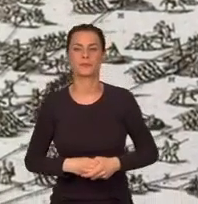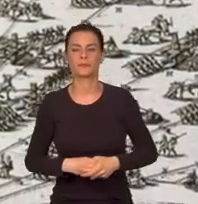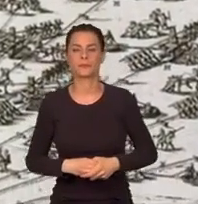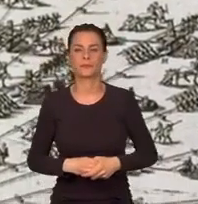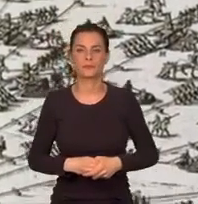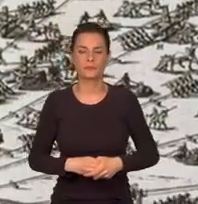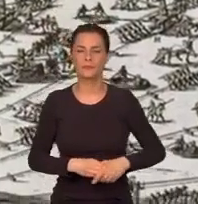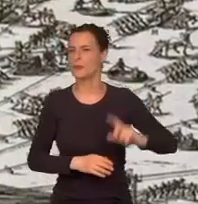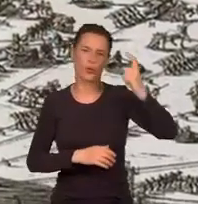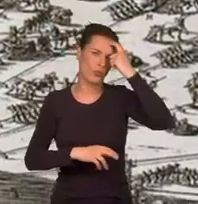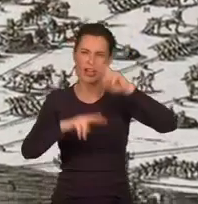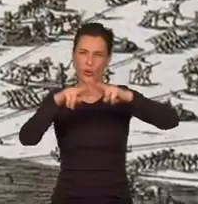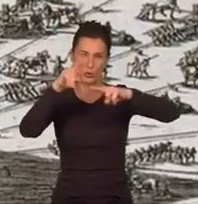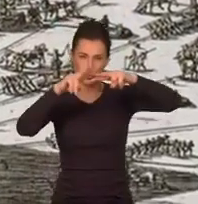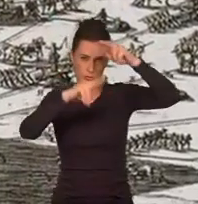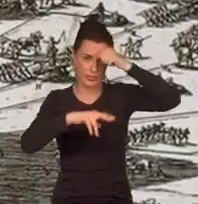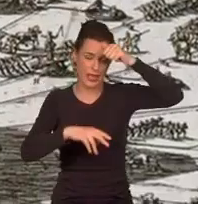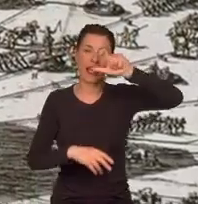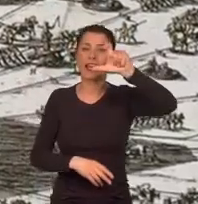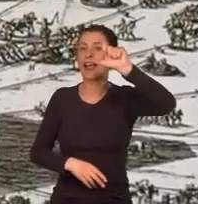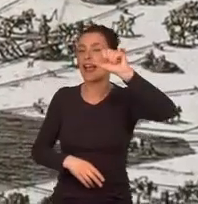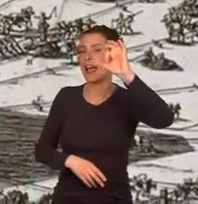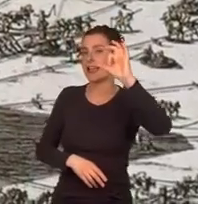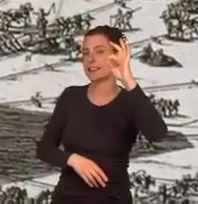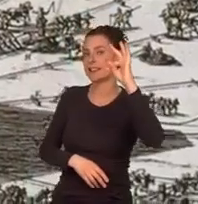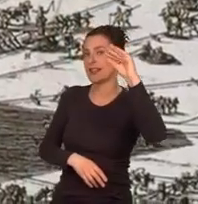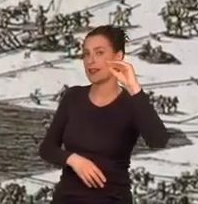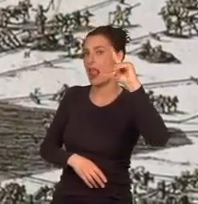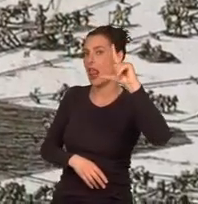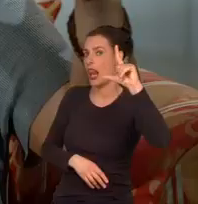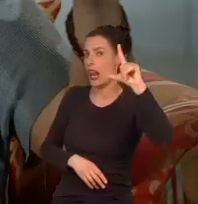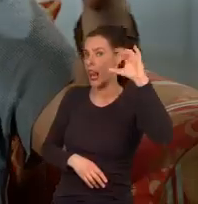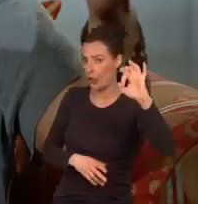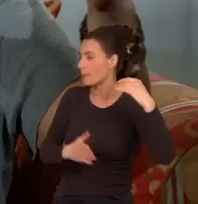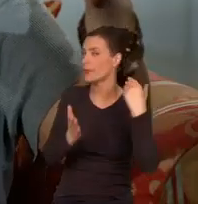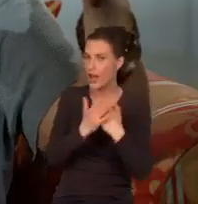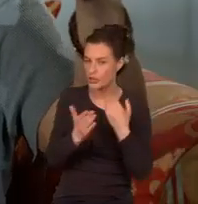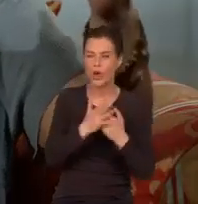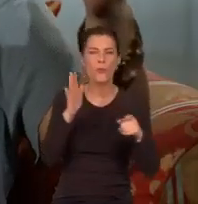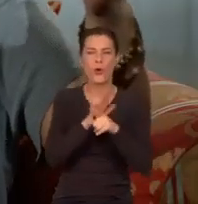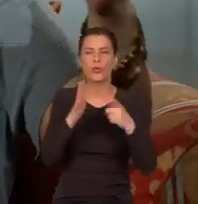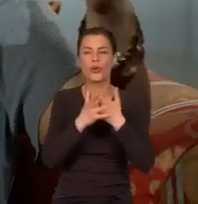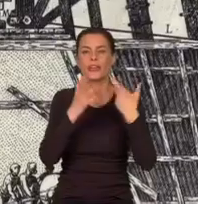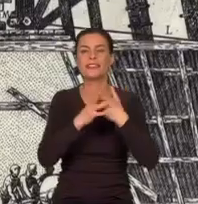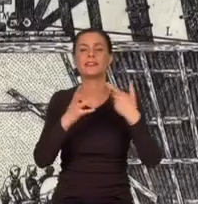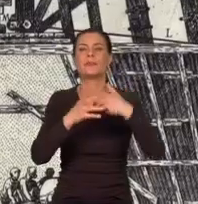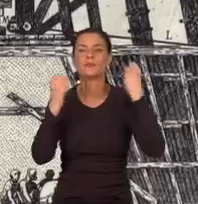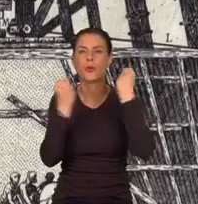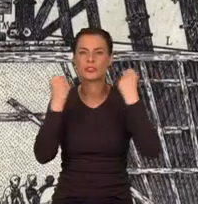Główna konstrukcja nazywa się Castello. To olbrzymia drewniana rama,